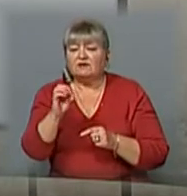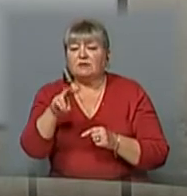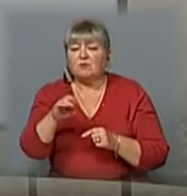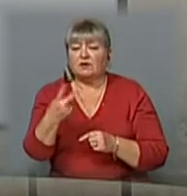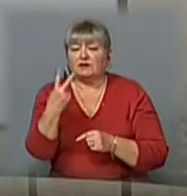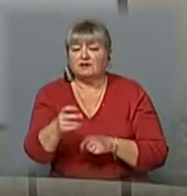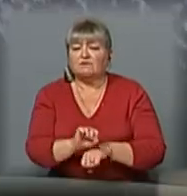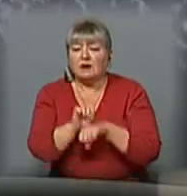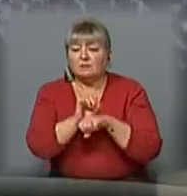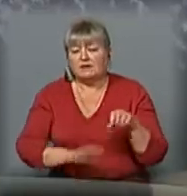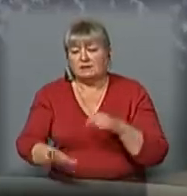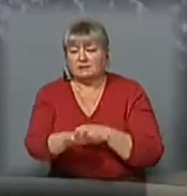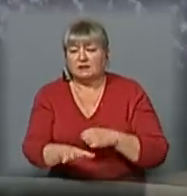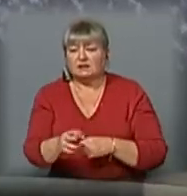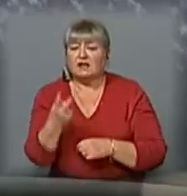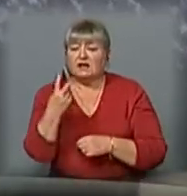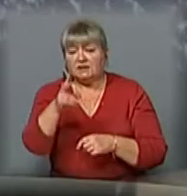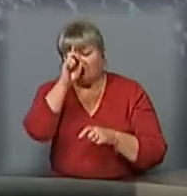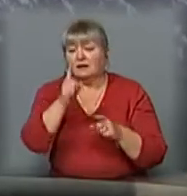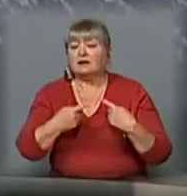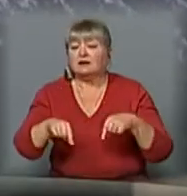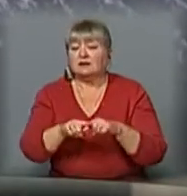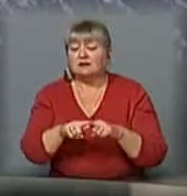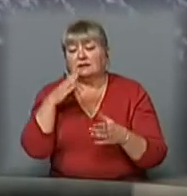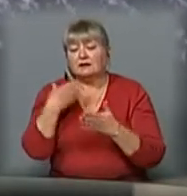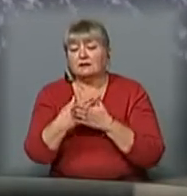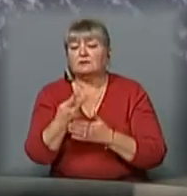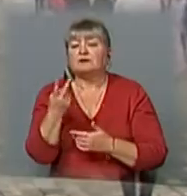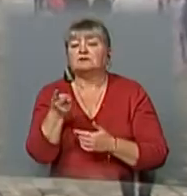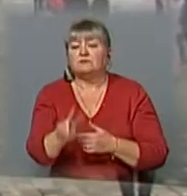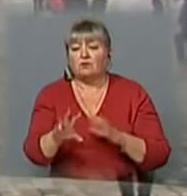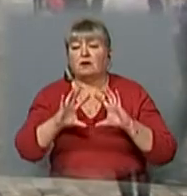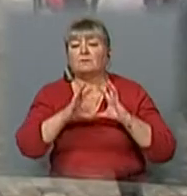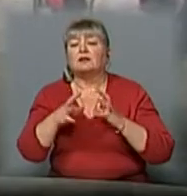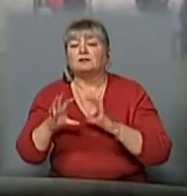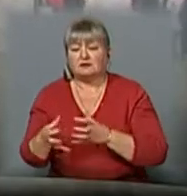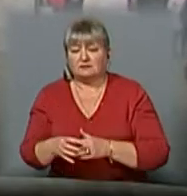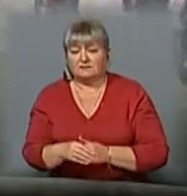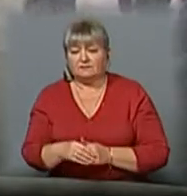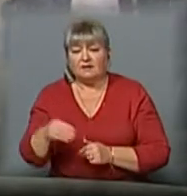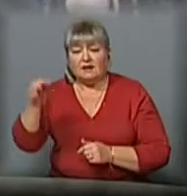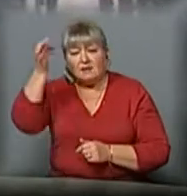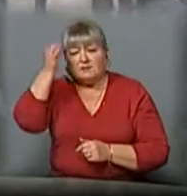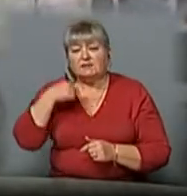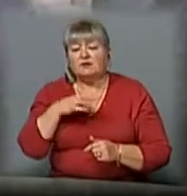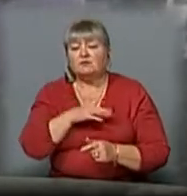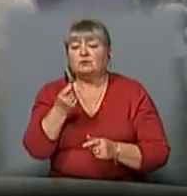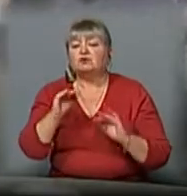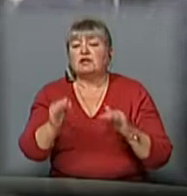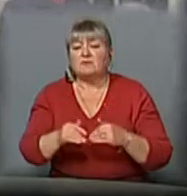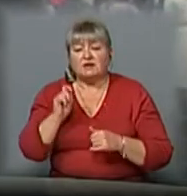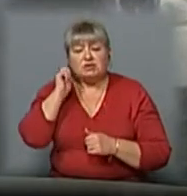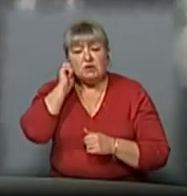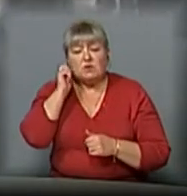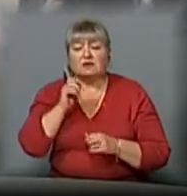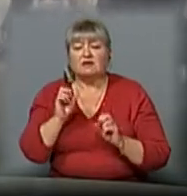два Майдани і дві країни, ніби з двох планет. Я пам'ятаю, як ми всі